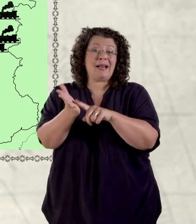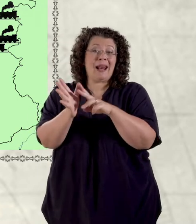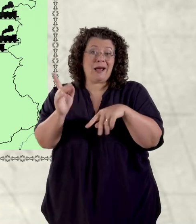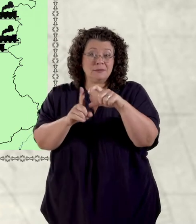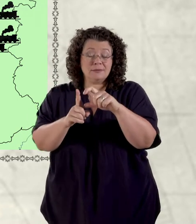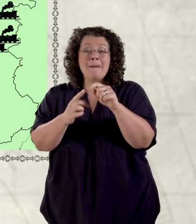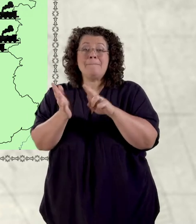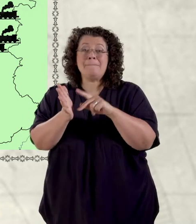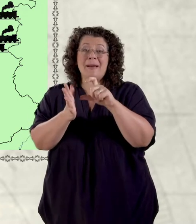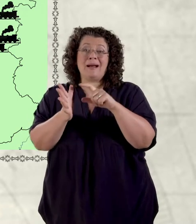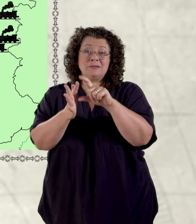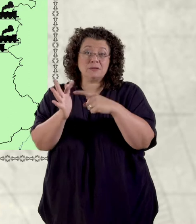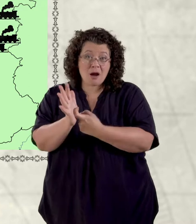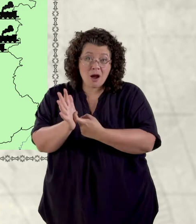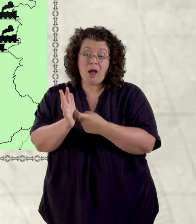ystwyth.